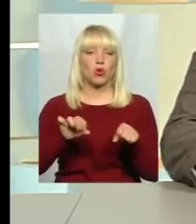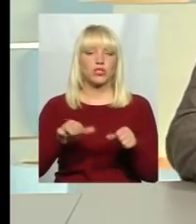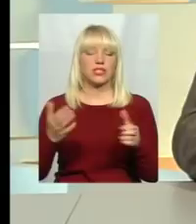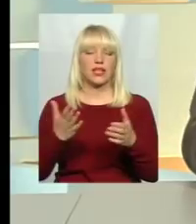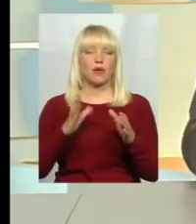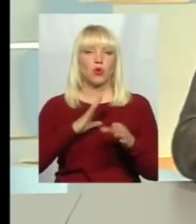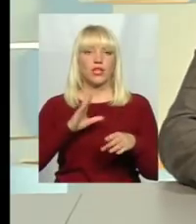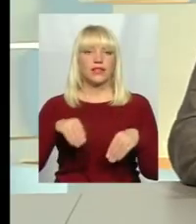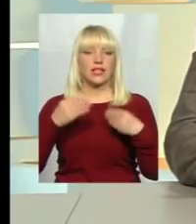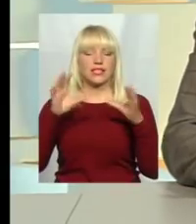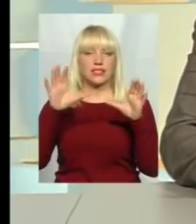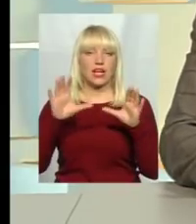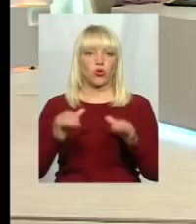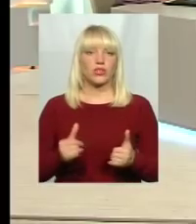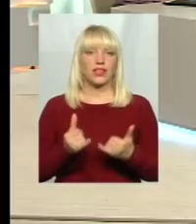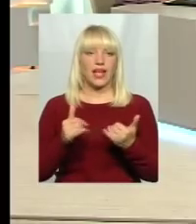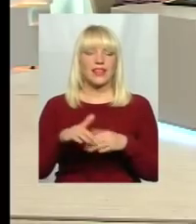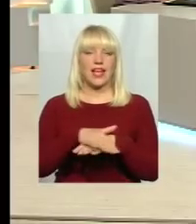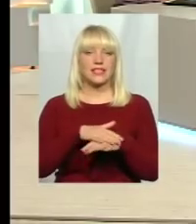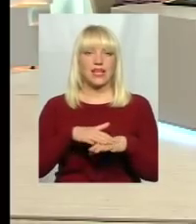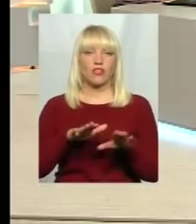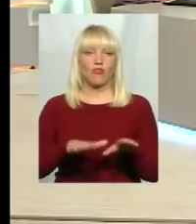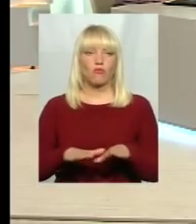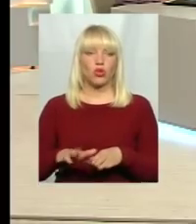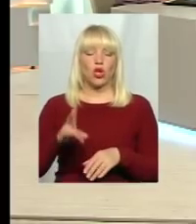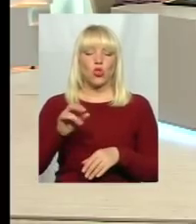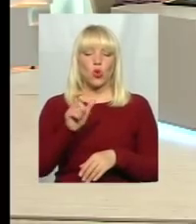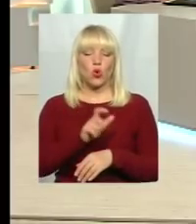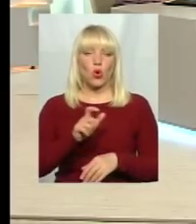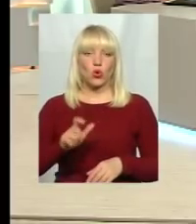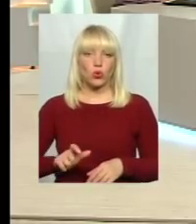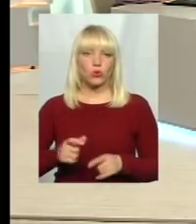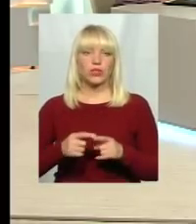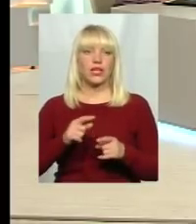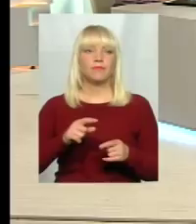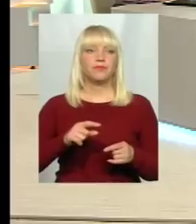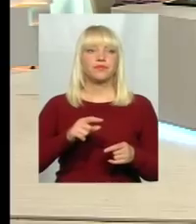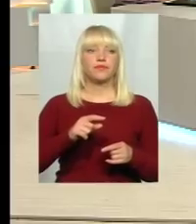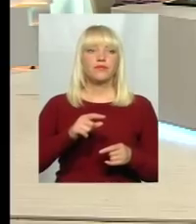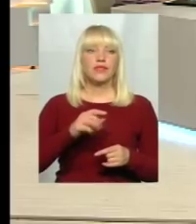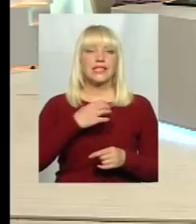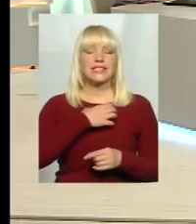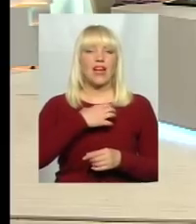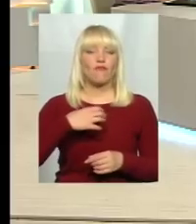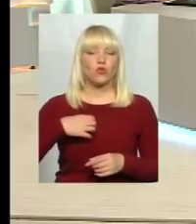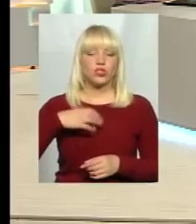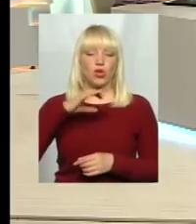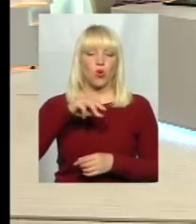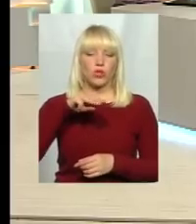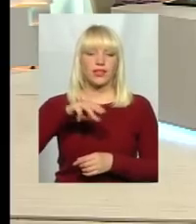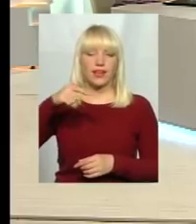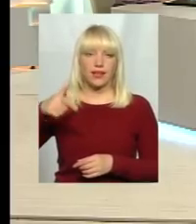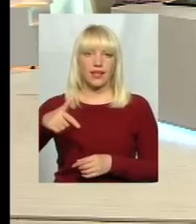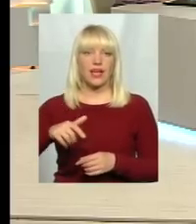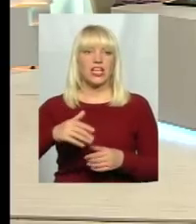населеного пункта зі статусом село. Ну, вже жителі Славутської громади, жителі міста. Ну, жителі Славутської ОТГ. Ну, навіть не